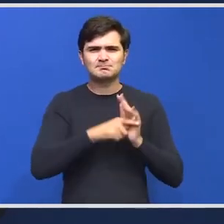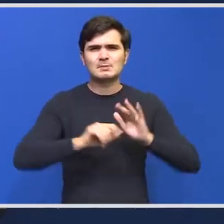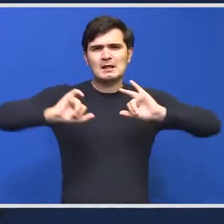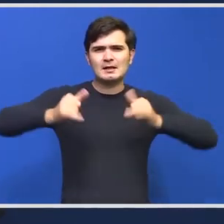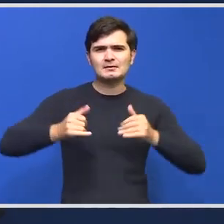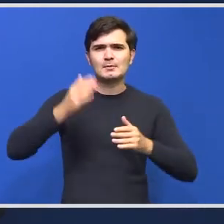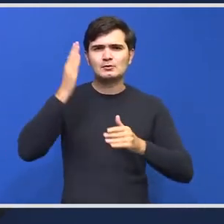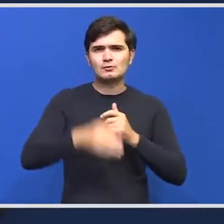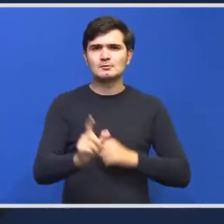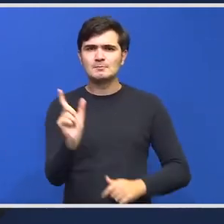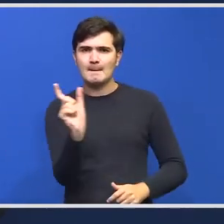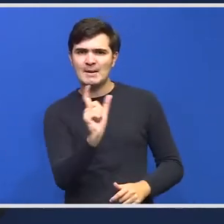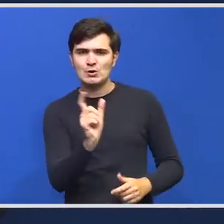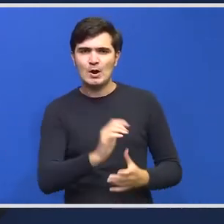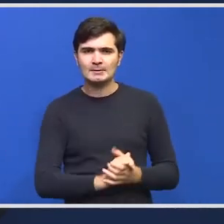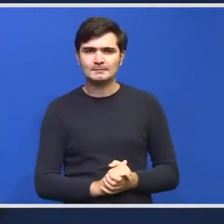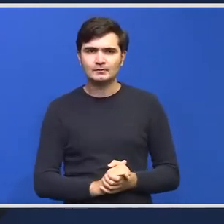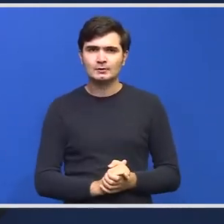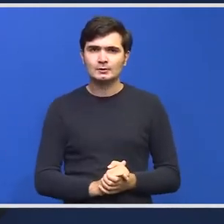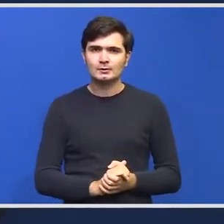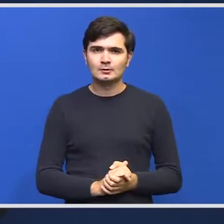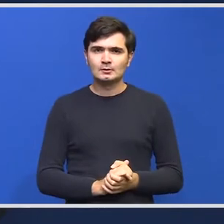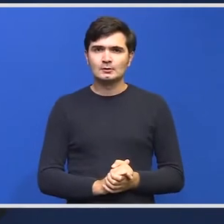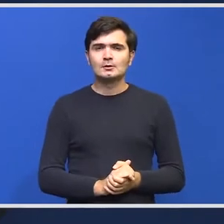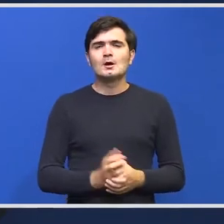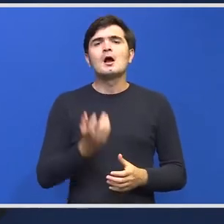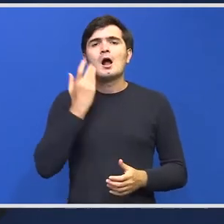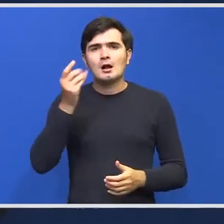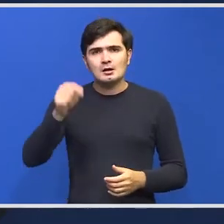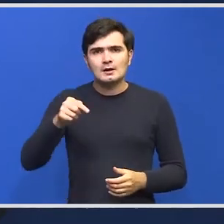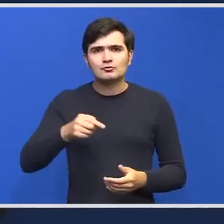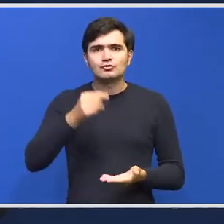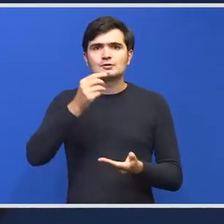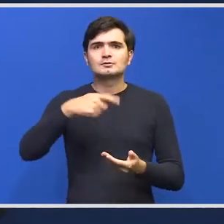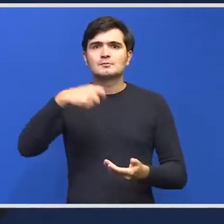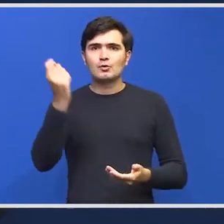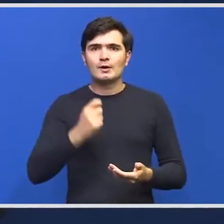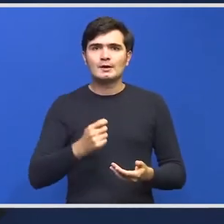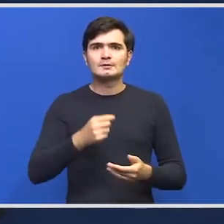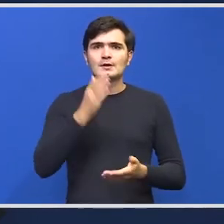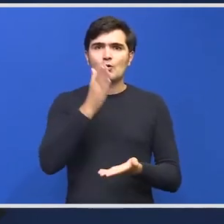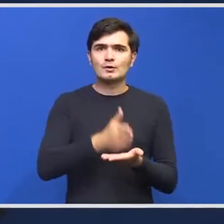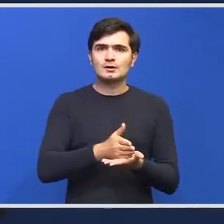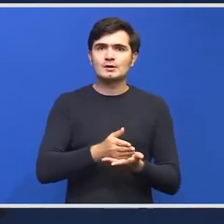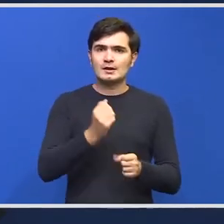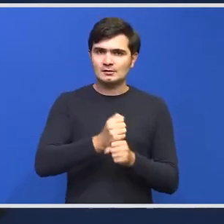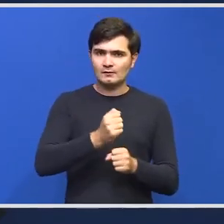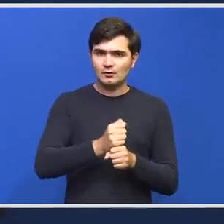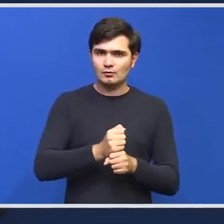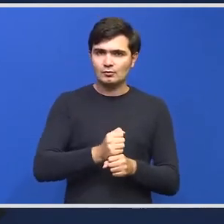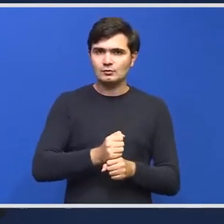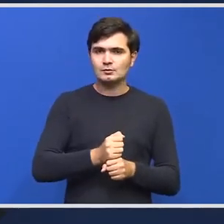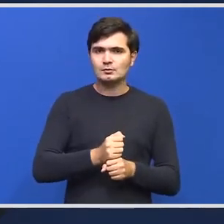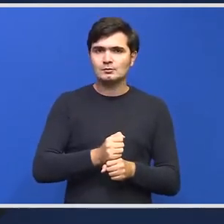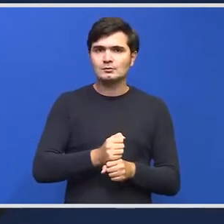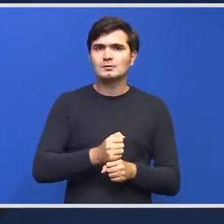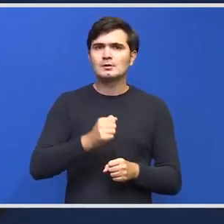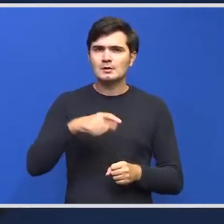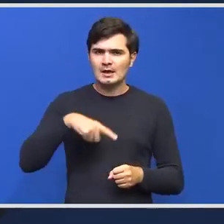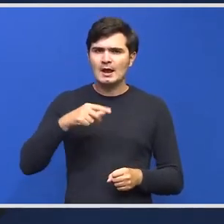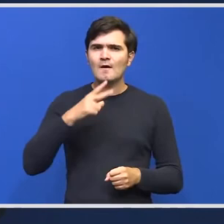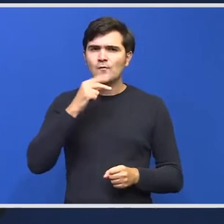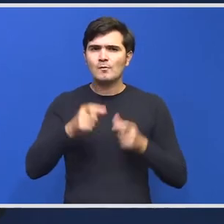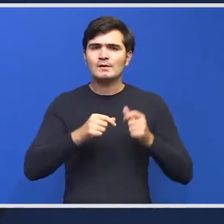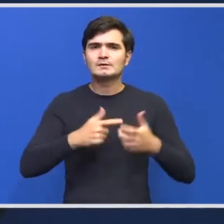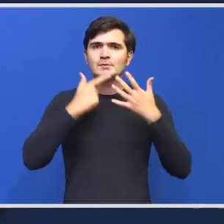perioadă. În momentul în care acest proiect de HG a fost întocmit, acestea au fost cele 17